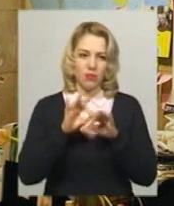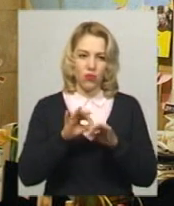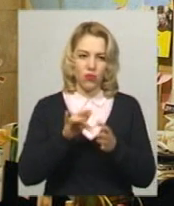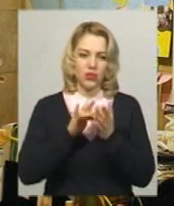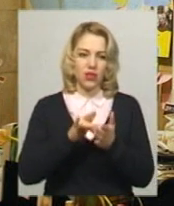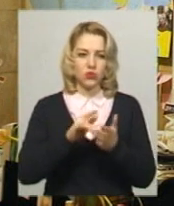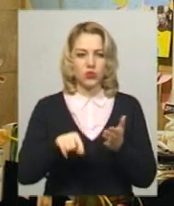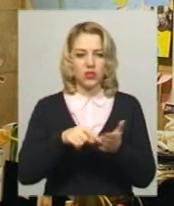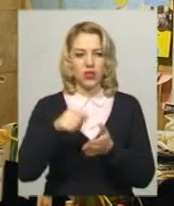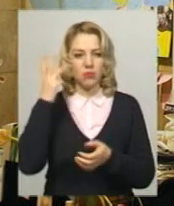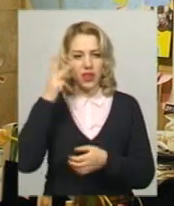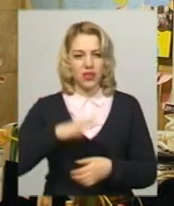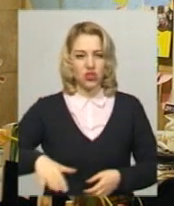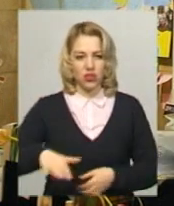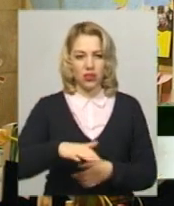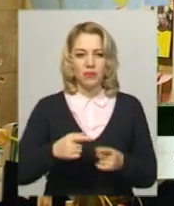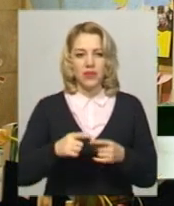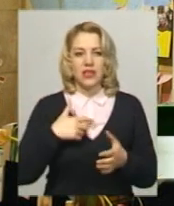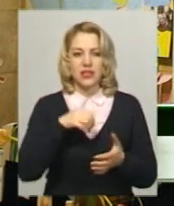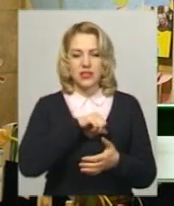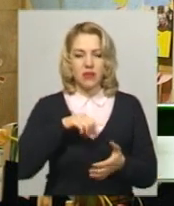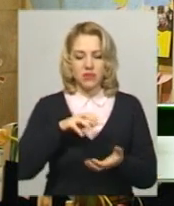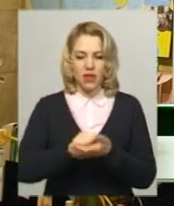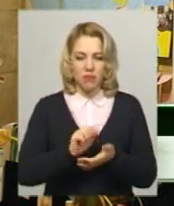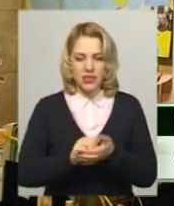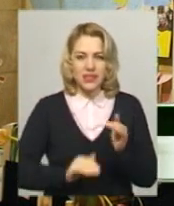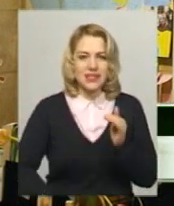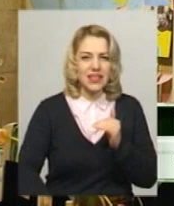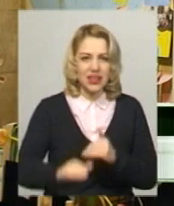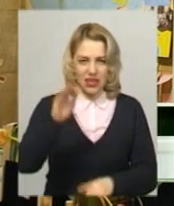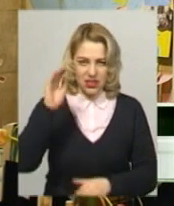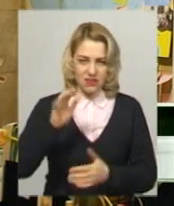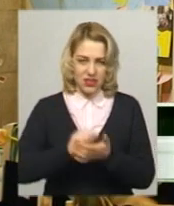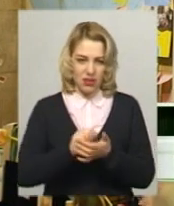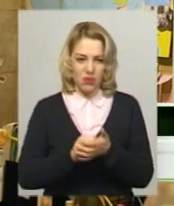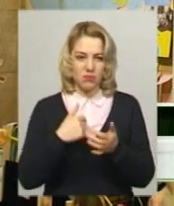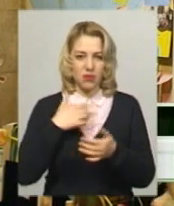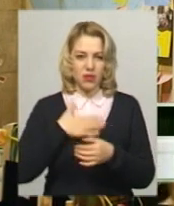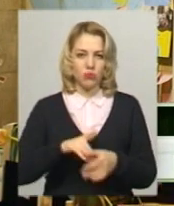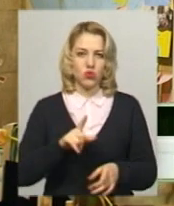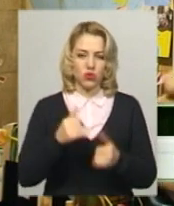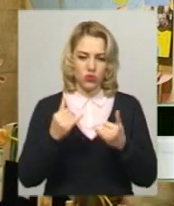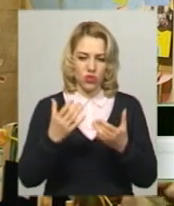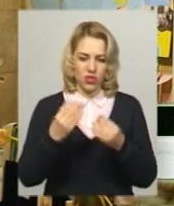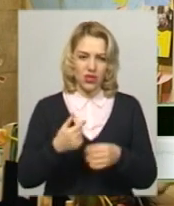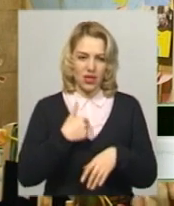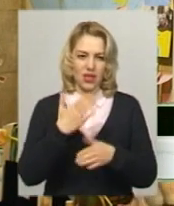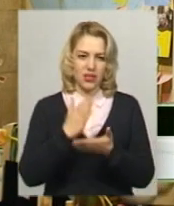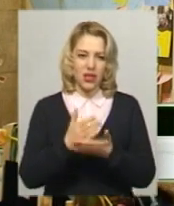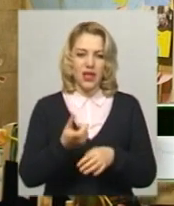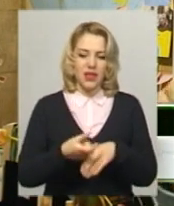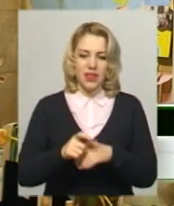Хмельниччиною. Я екскурсіями займаюся з самого-самого дитинства. І мені приємно, що на сьогоднішній день документально я являюсь найстаршим